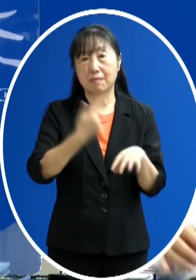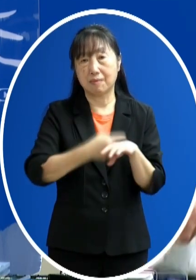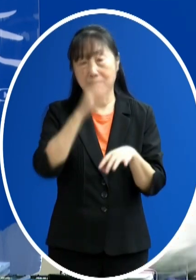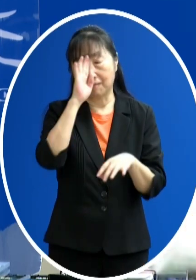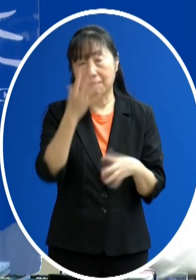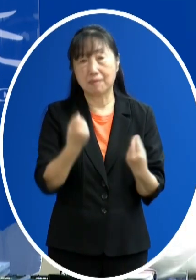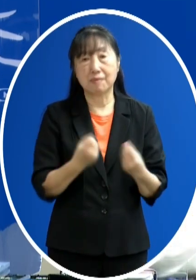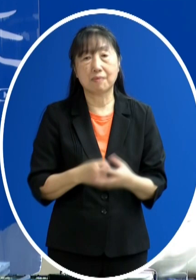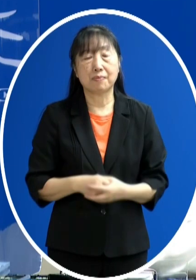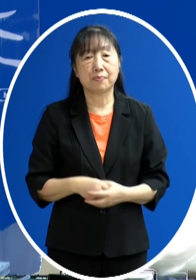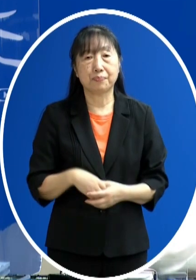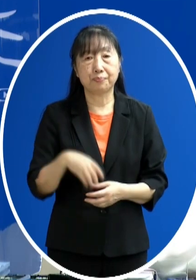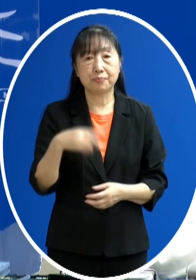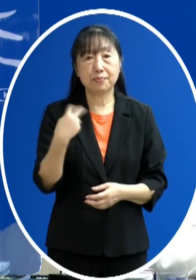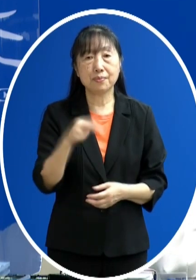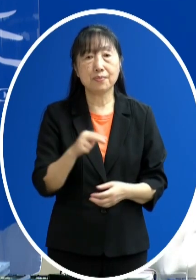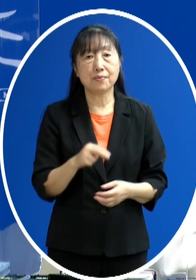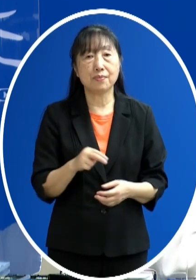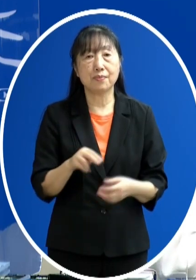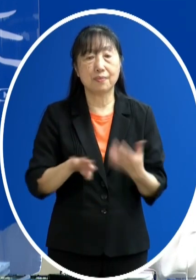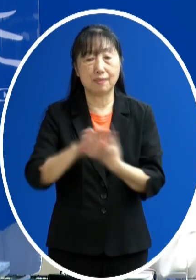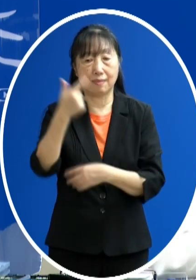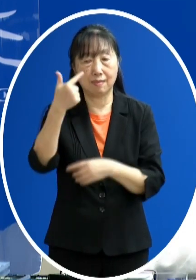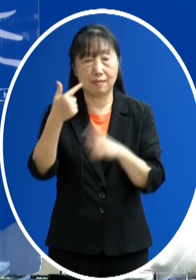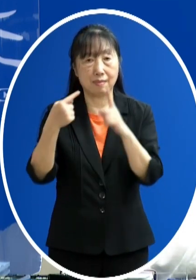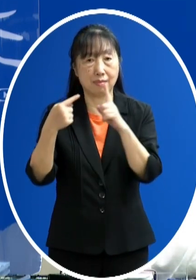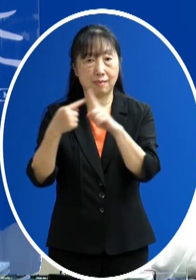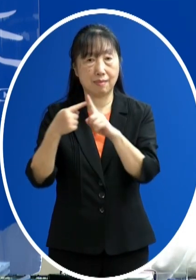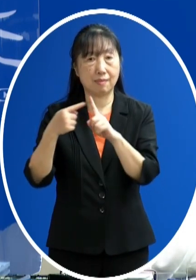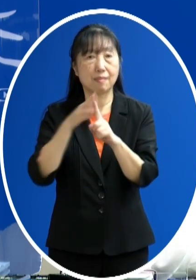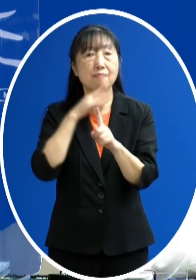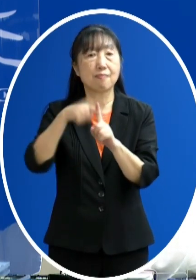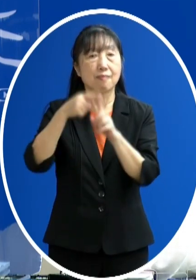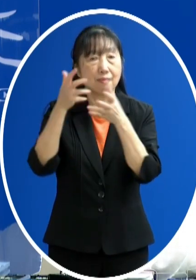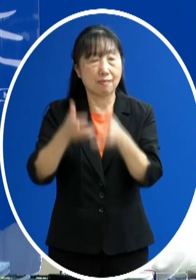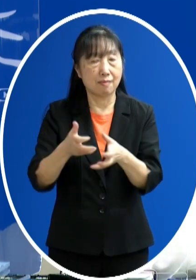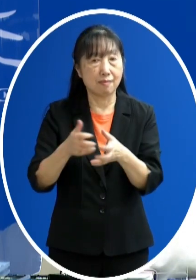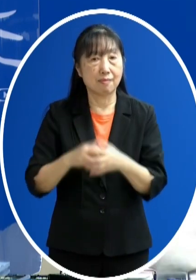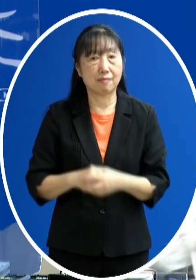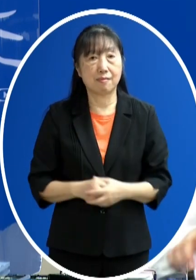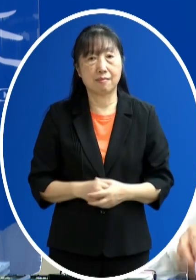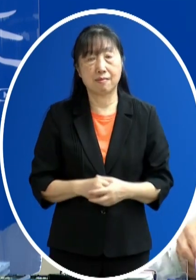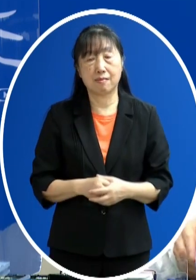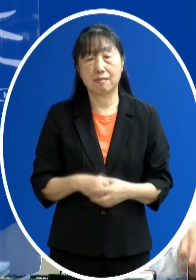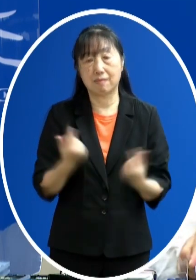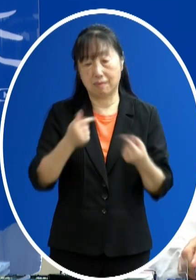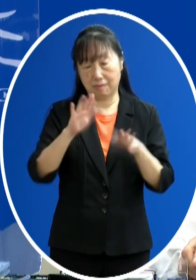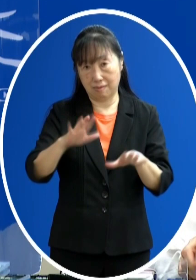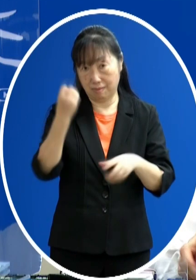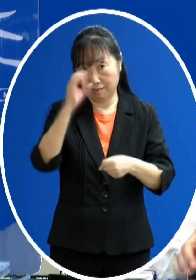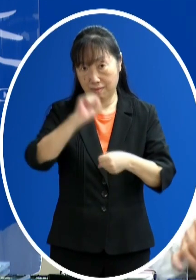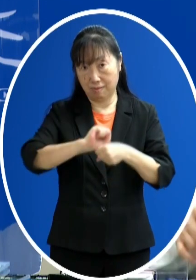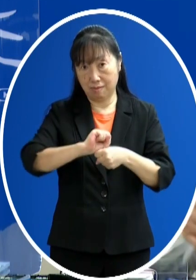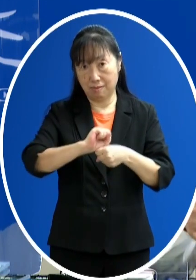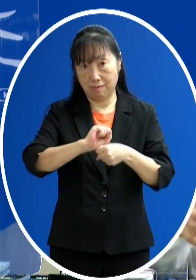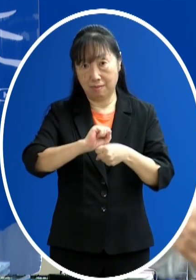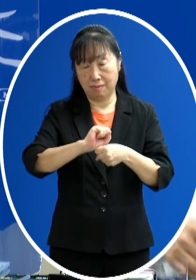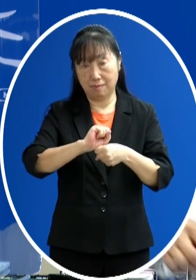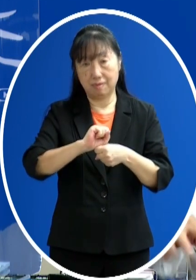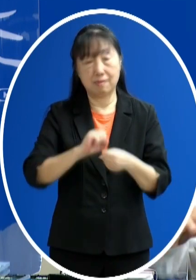在這個另外有6例的重症的部分是包括今天新增的以及